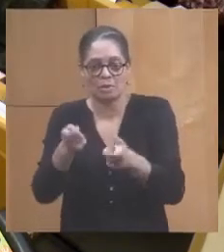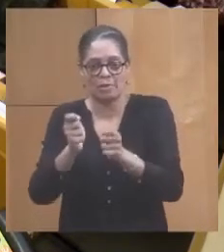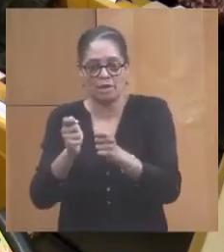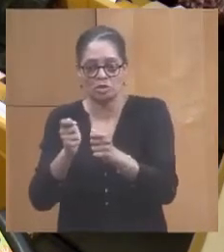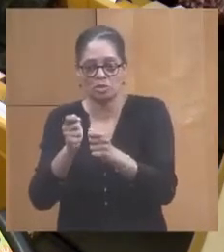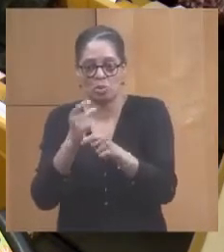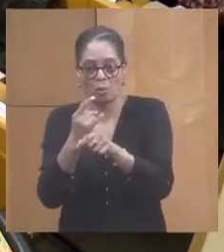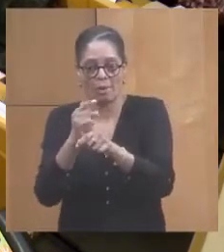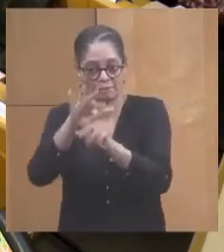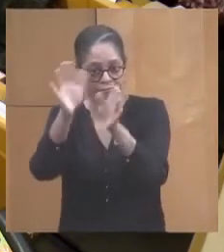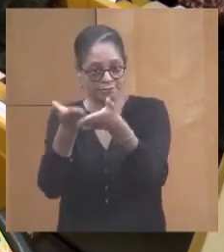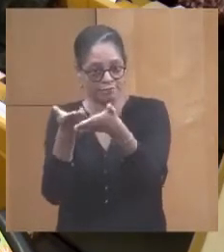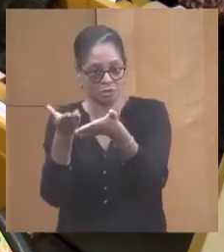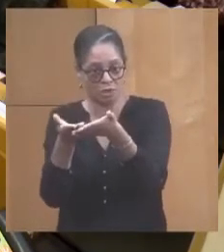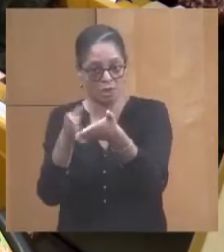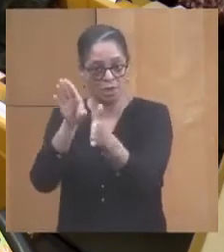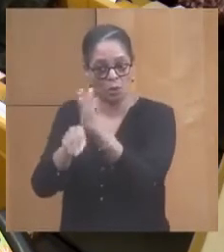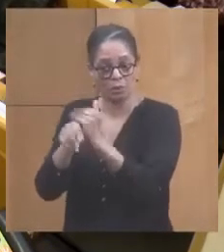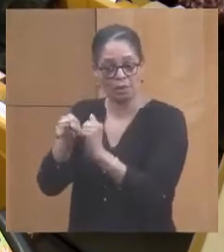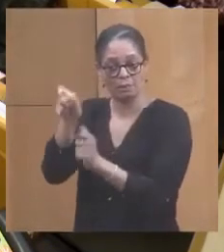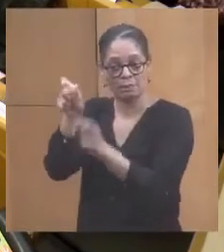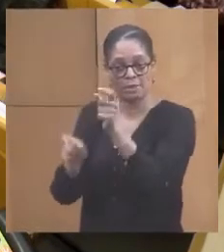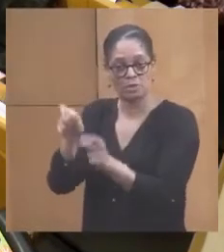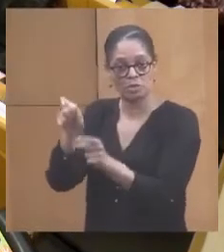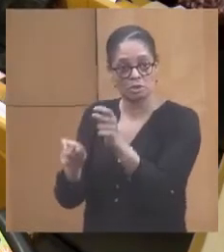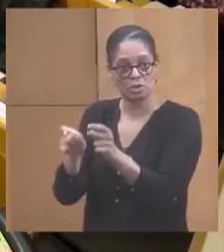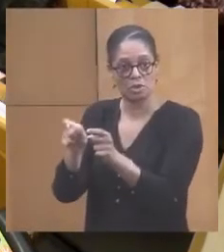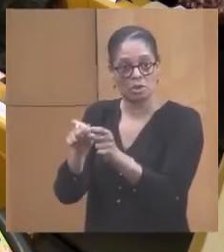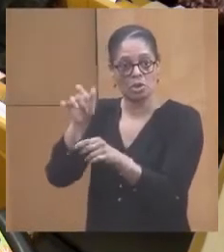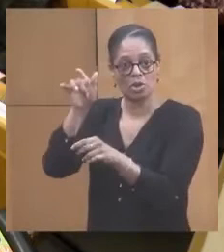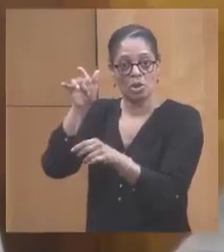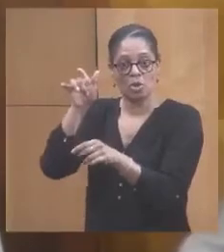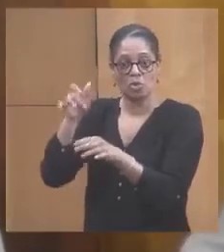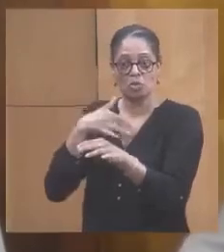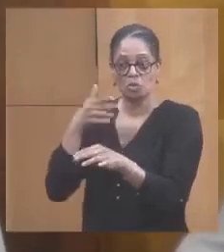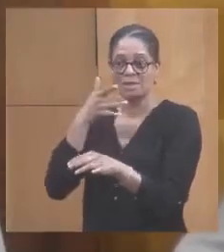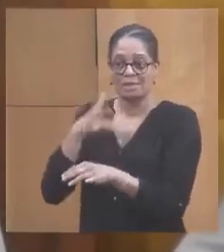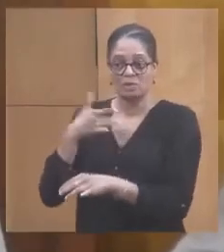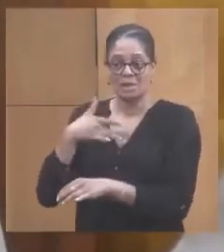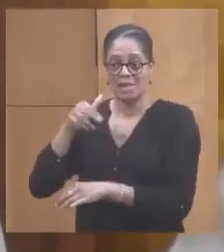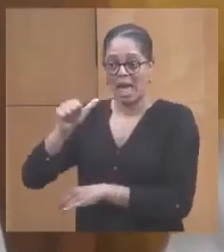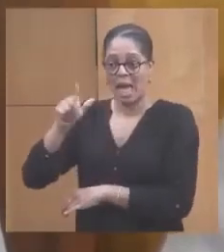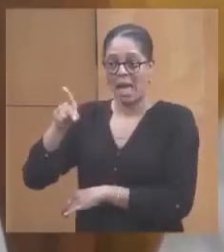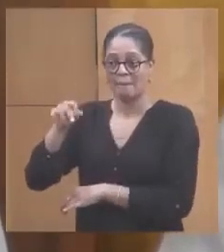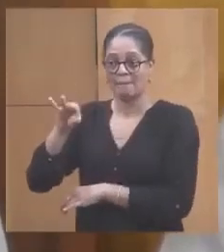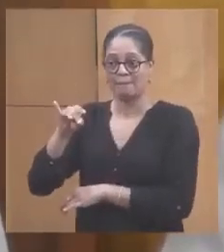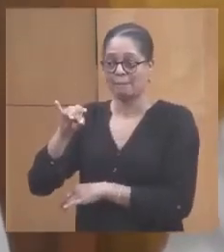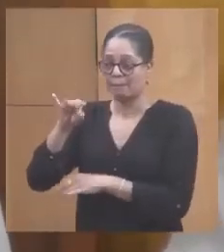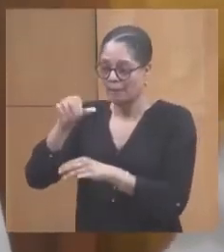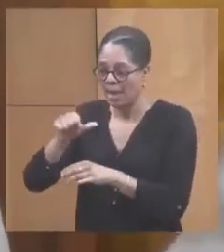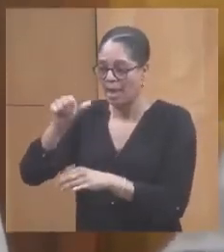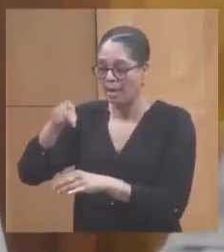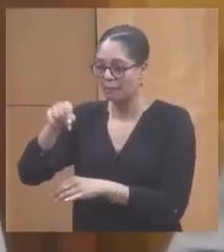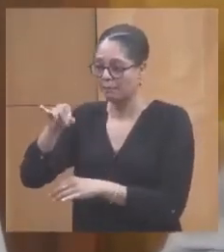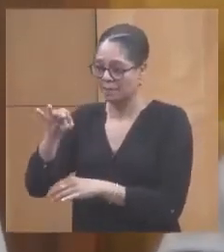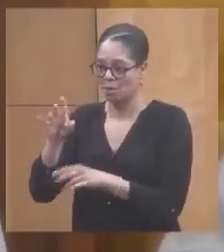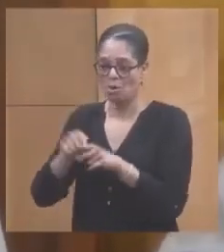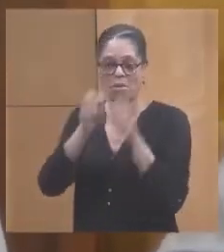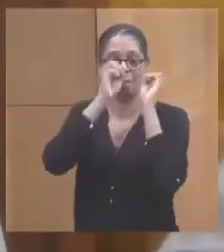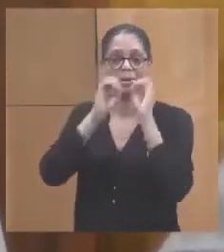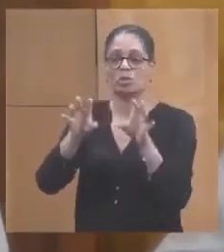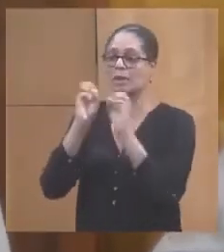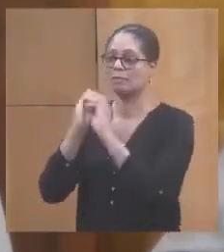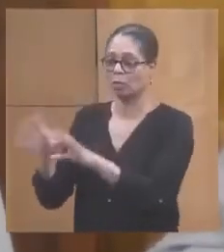du Robert, comme ceux qui utilisent les apites, sont livrés à eux-mêmes. Donc, rien n'est fait